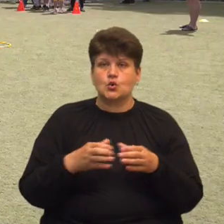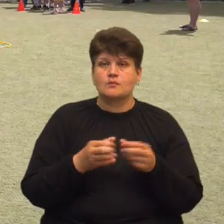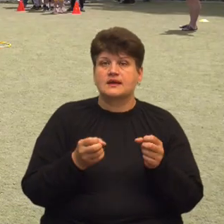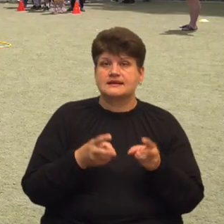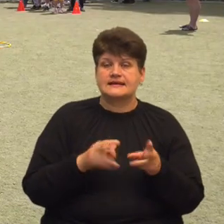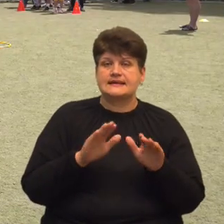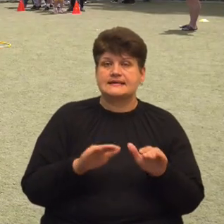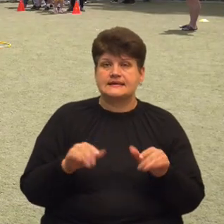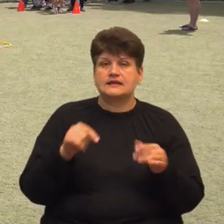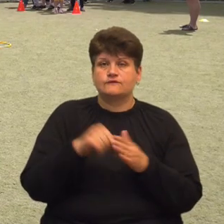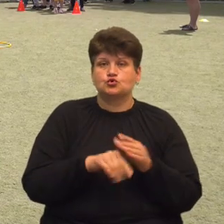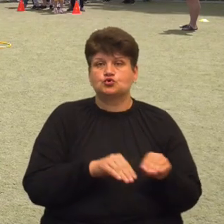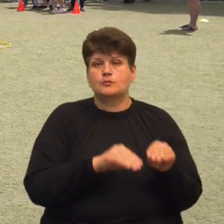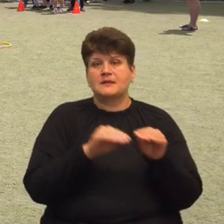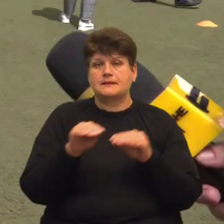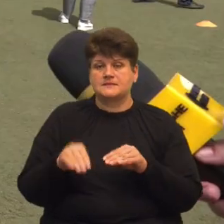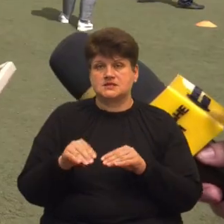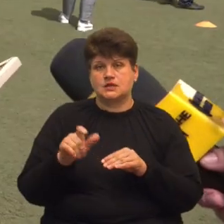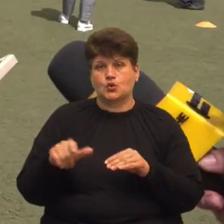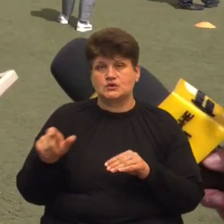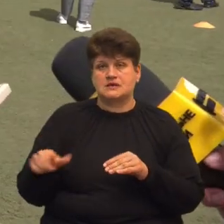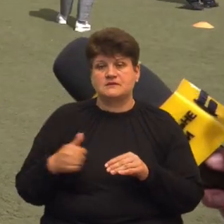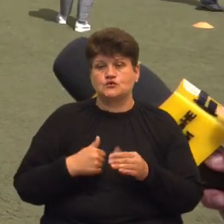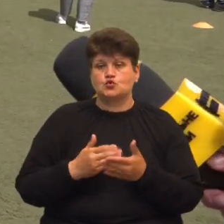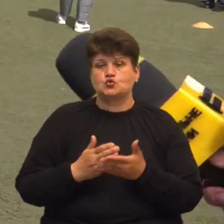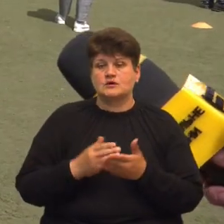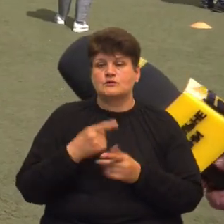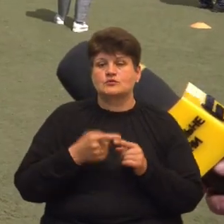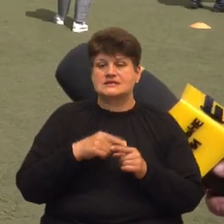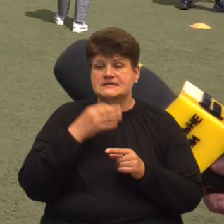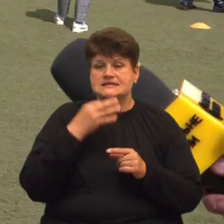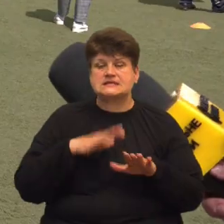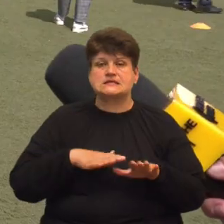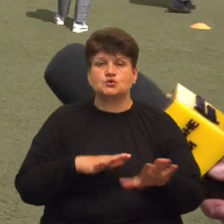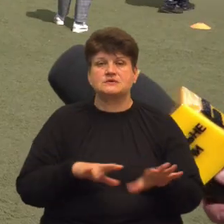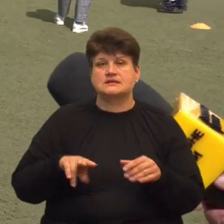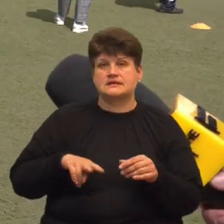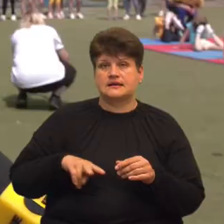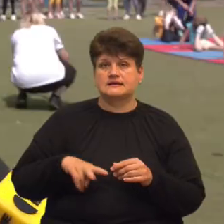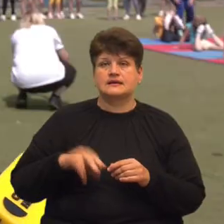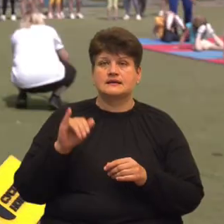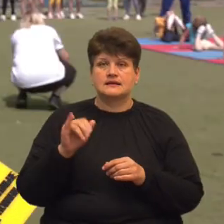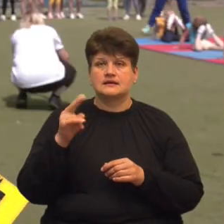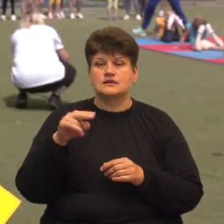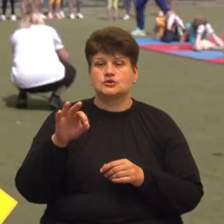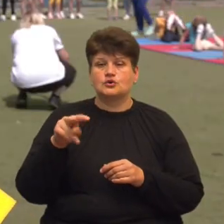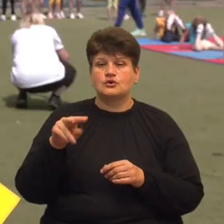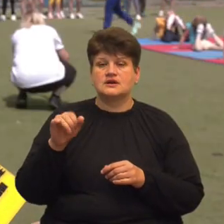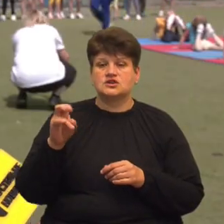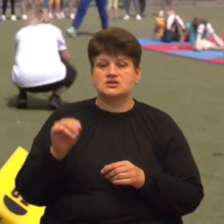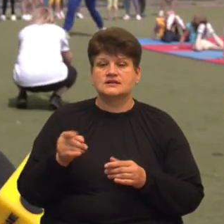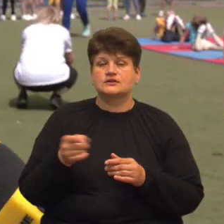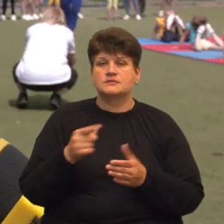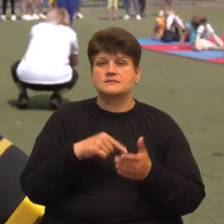внутрішньопереміщених осіб та військовослужбовців. Про це розповіла заступниця директора центру Ірина Долішня. Тернопільський міський